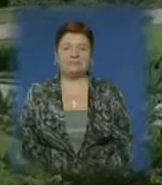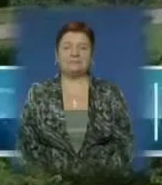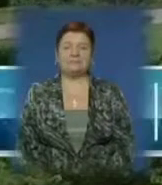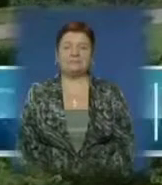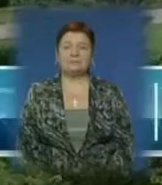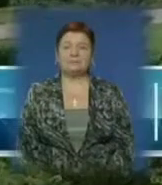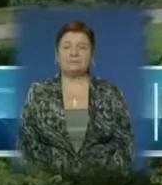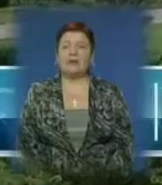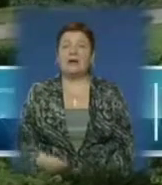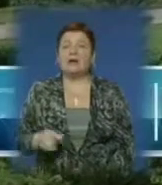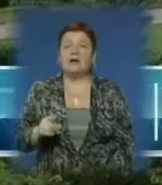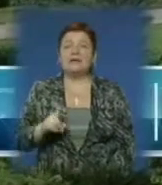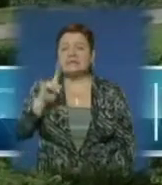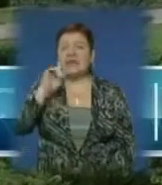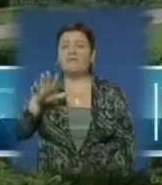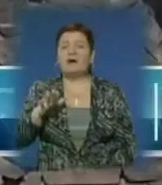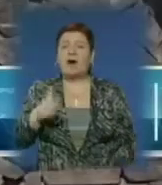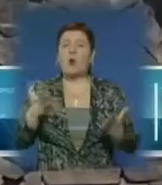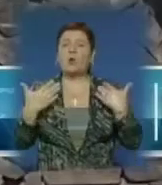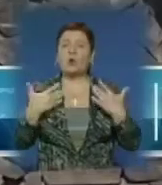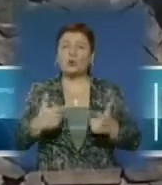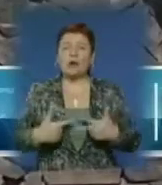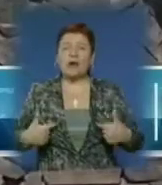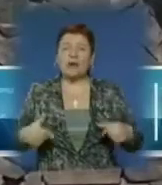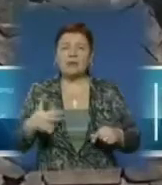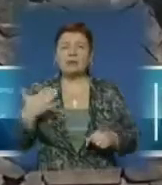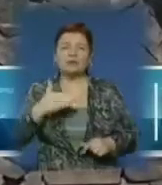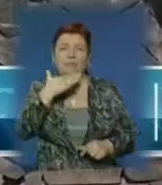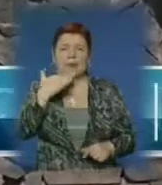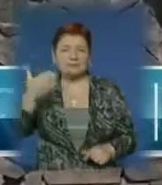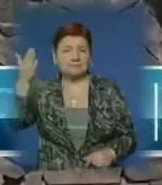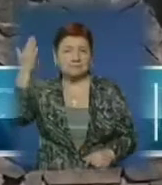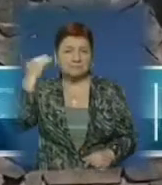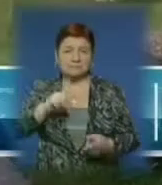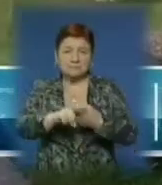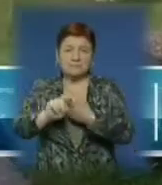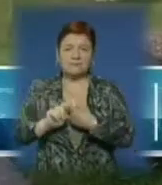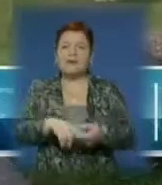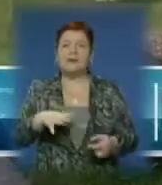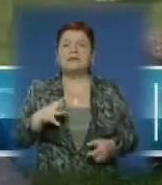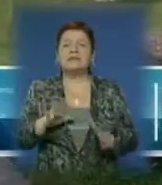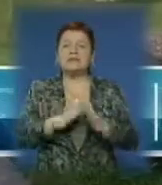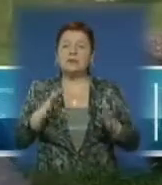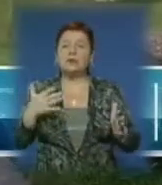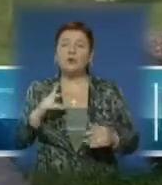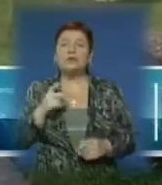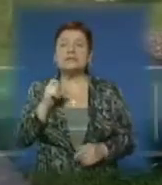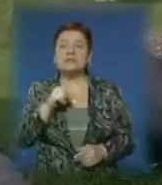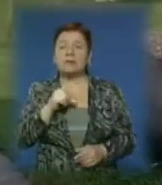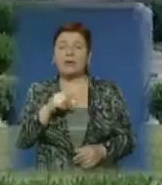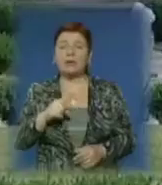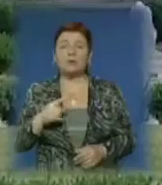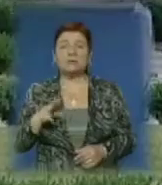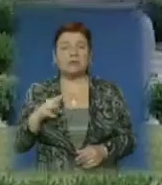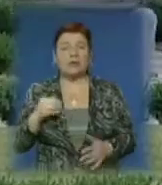Слава курортного краю за Закарпаттям закріплена століттями. Кожна держава, яка свого часу володіла срібною землею, будувала на ній